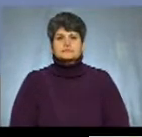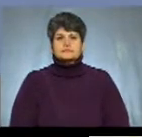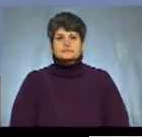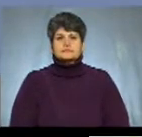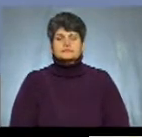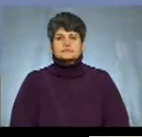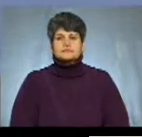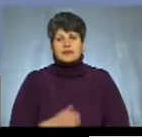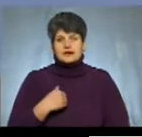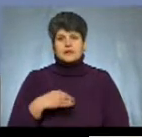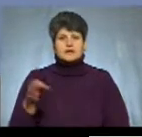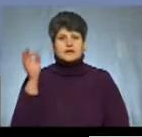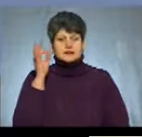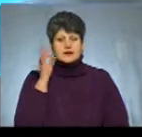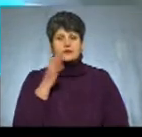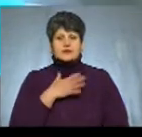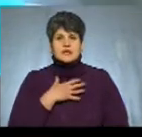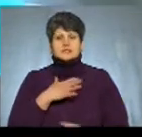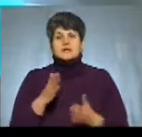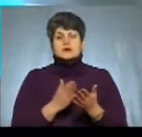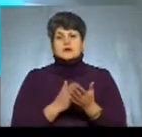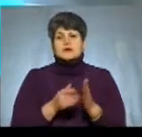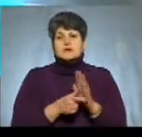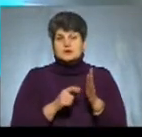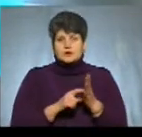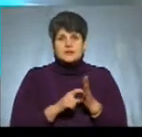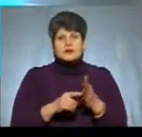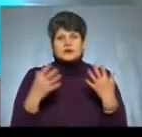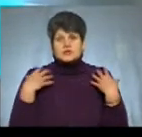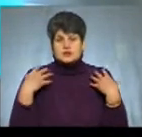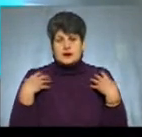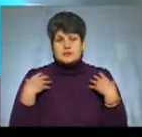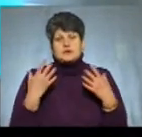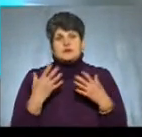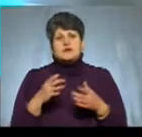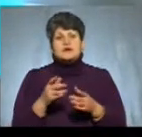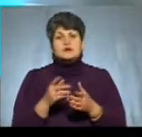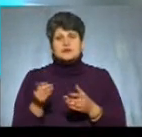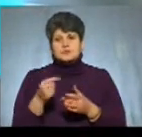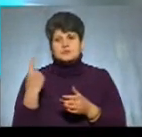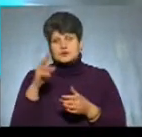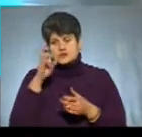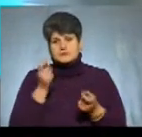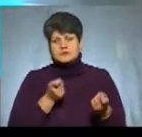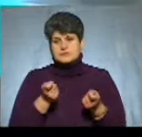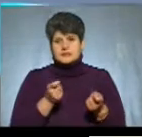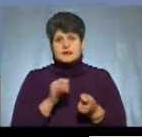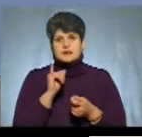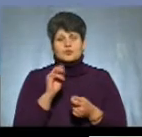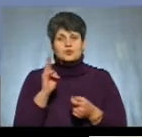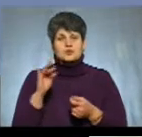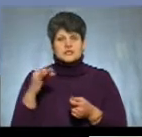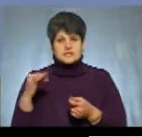Я нагадаю, у нашій студії нажальника управління з питань внутрішньої політики, релігії та національностей Тернопільської обласної державної адміністрації Ігор Кульчицький.